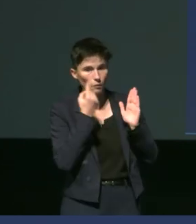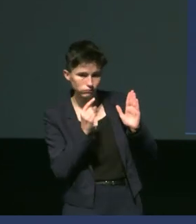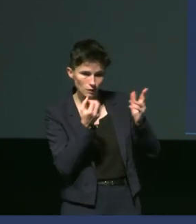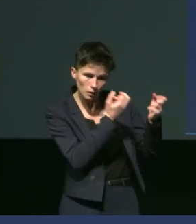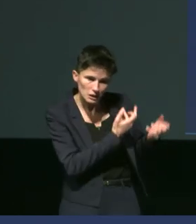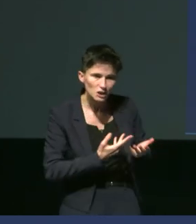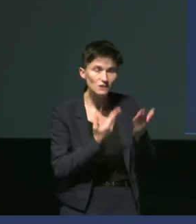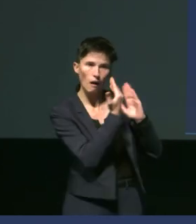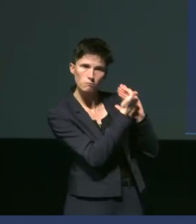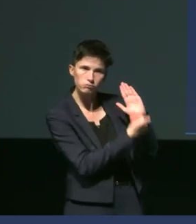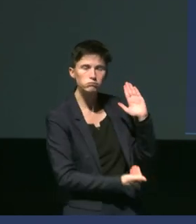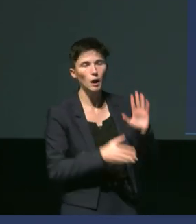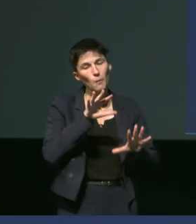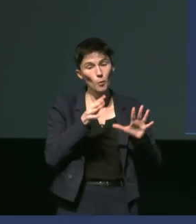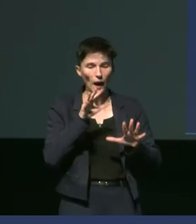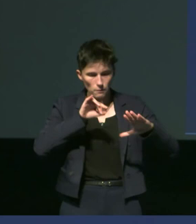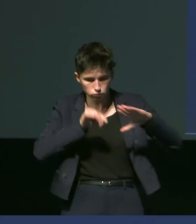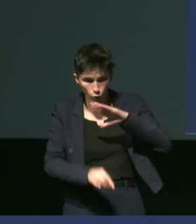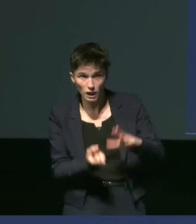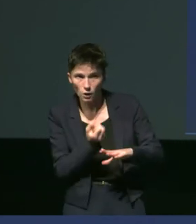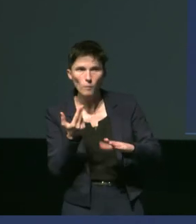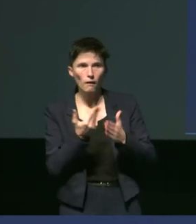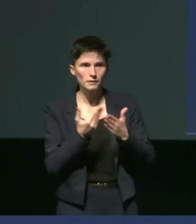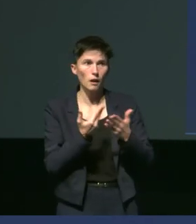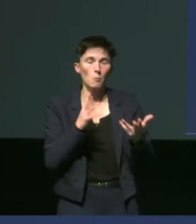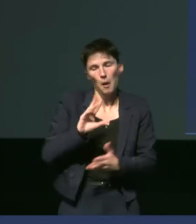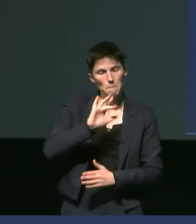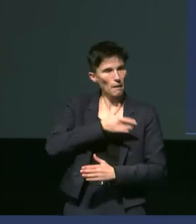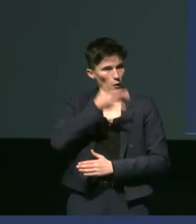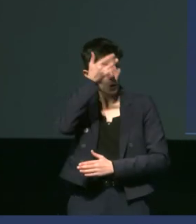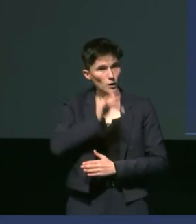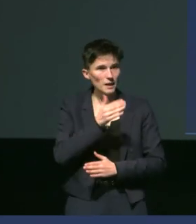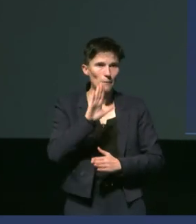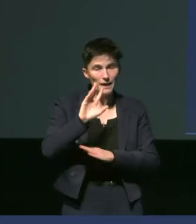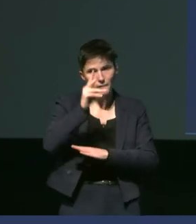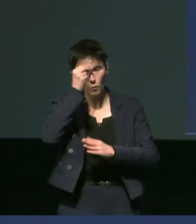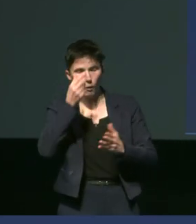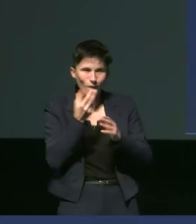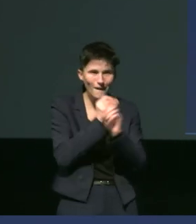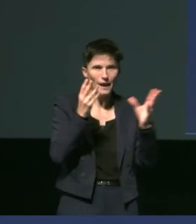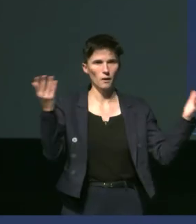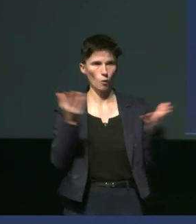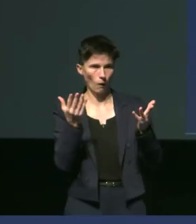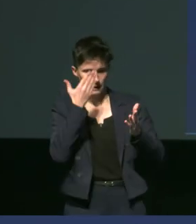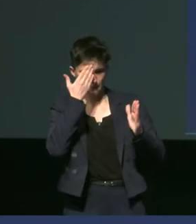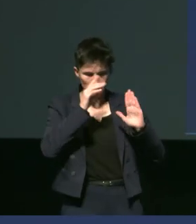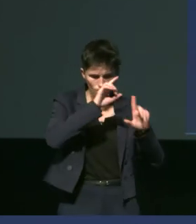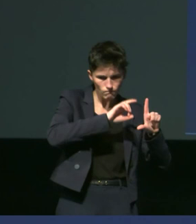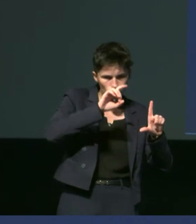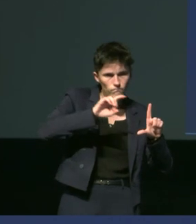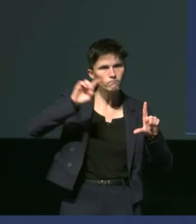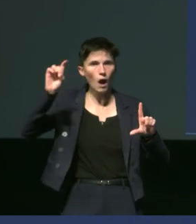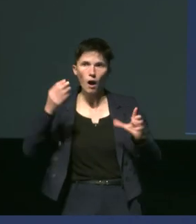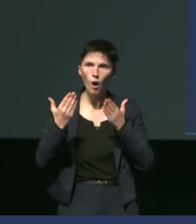ces chiffres par coeur mais ce qui est intéressant de comprendre c'est que en fait si l'on prend la courbe théorique de la plongée les manchots vont être